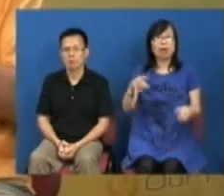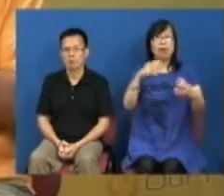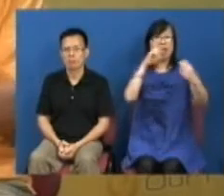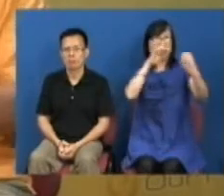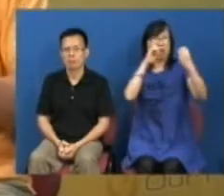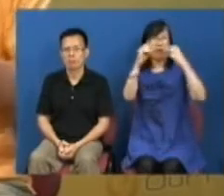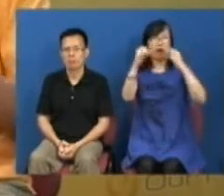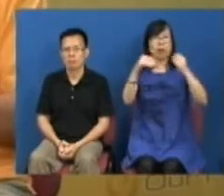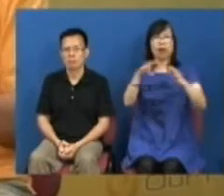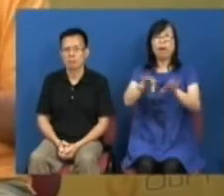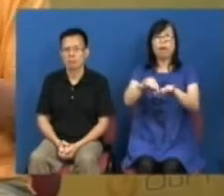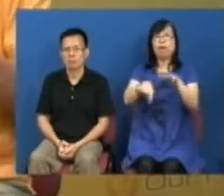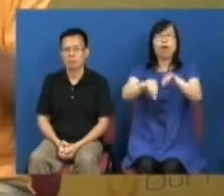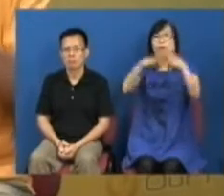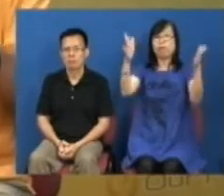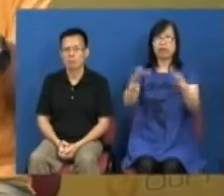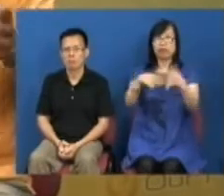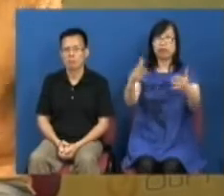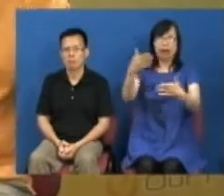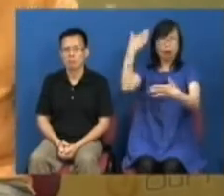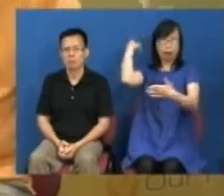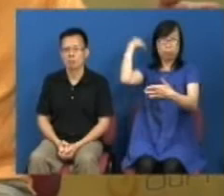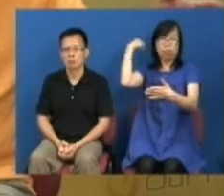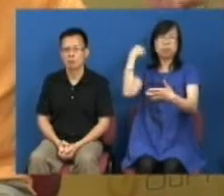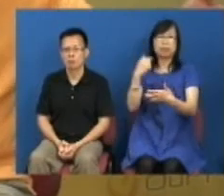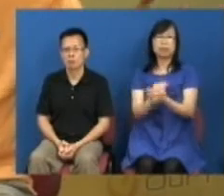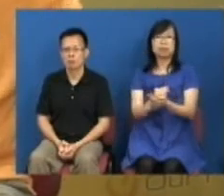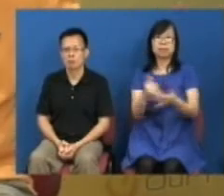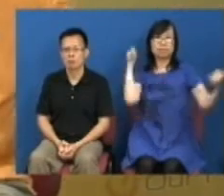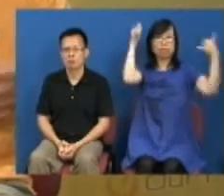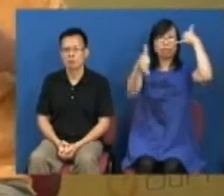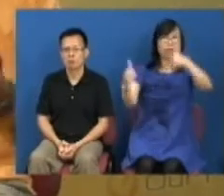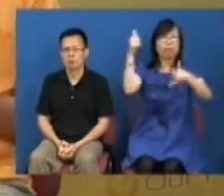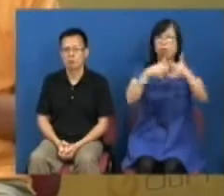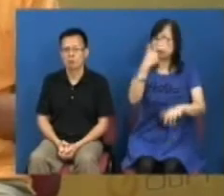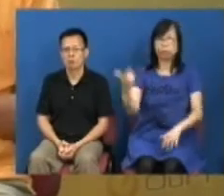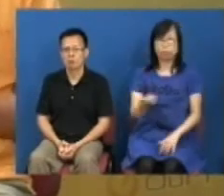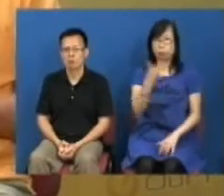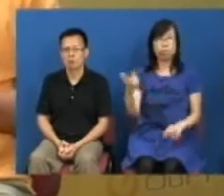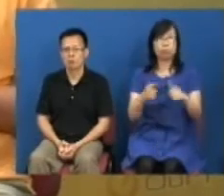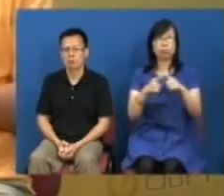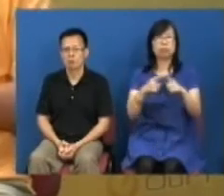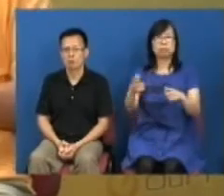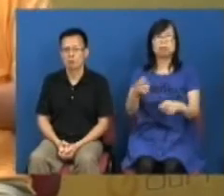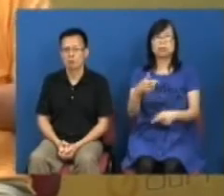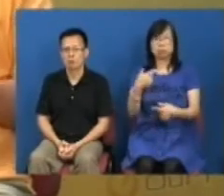涉你快点开门快点开门因为后面聚集了很多人你快点开门反而这种情况出现所以